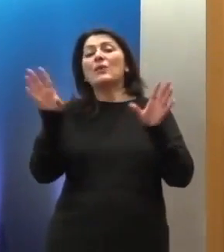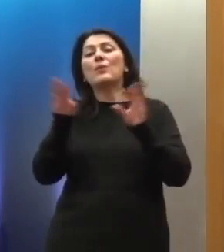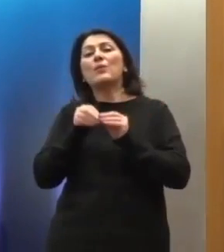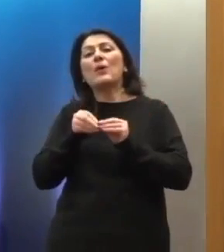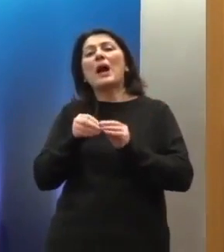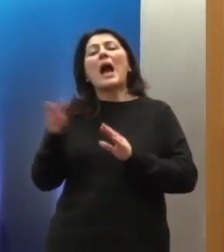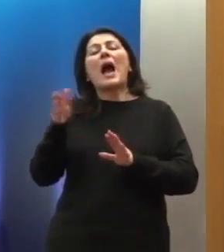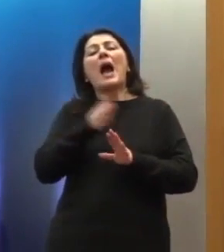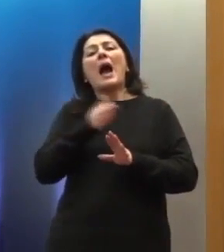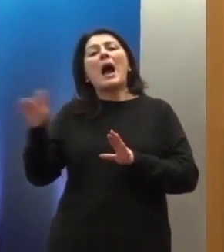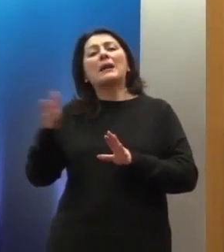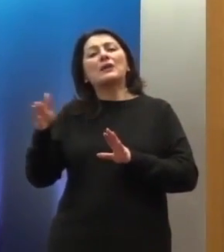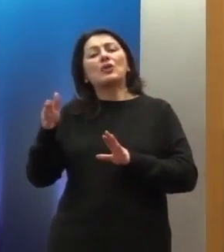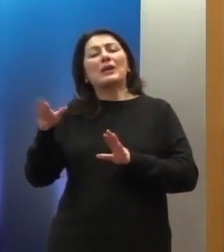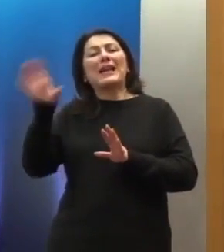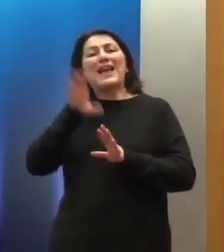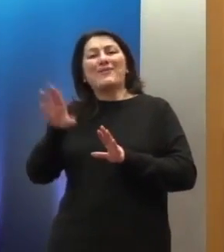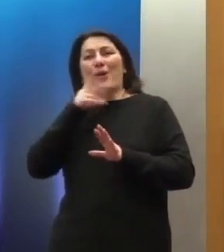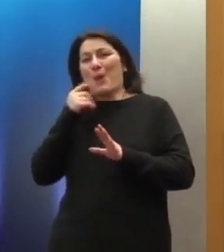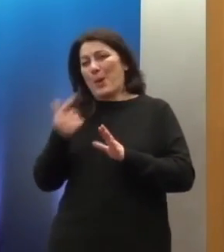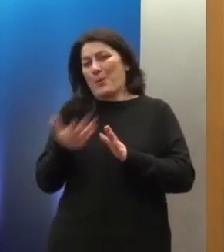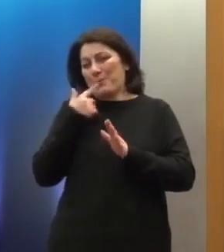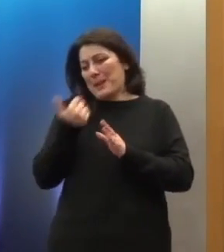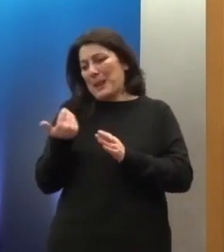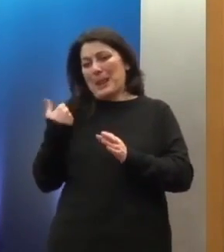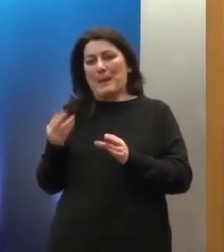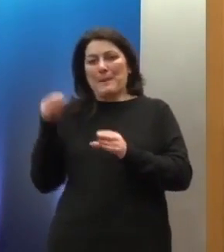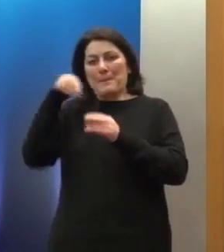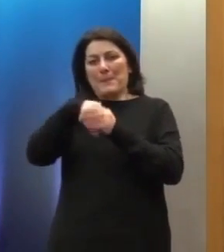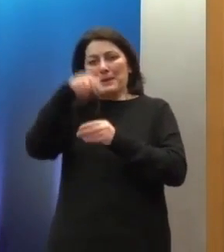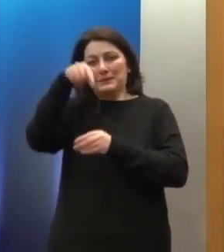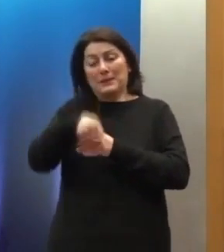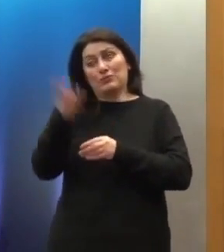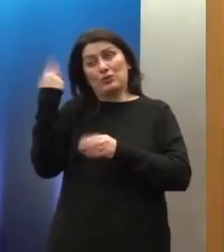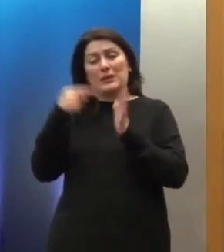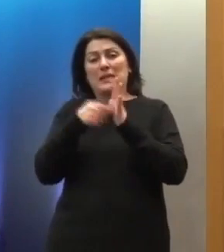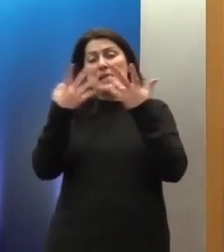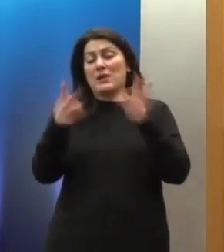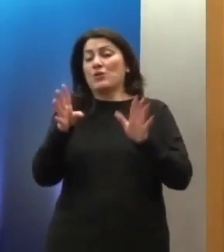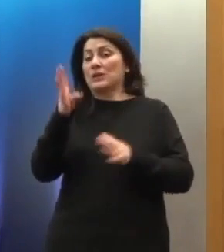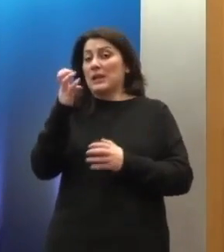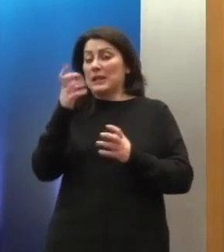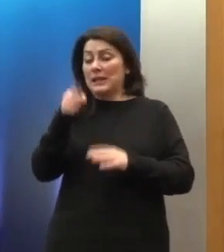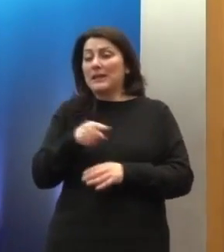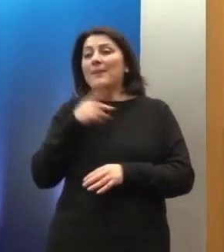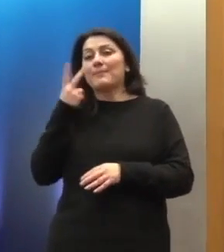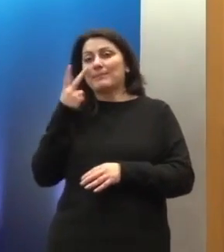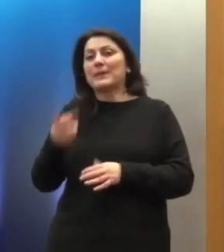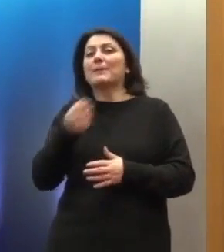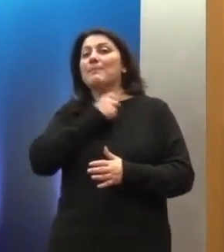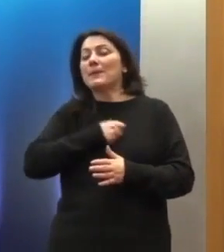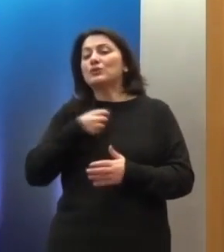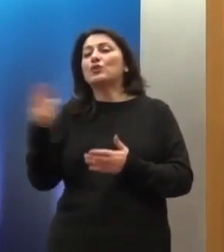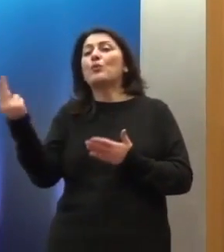Ανατολικής Ευρώπης, τα οποία μόλις είχαν έρθει στο Συμβουλίο της Ευρώπης και στα οποία οι διαπιστώσεις παραβιάσου ήταν πολλαπλές,